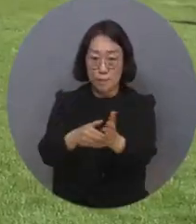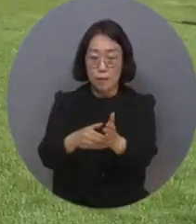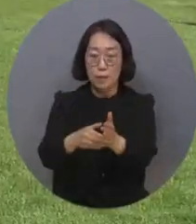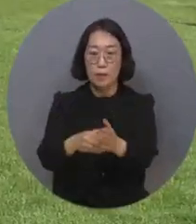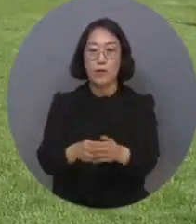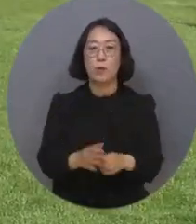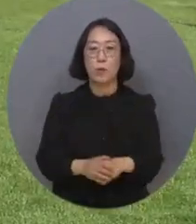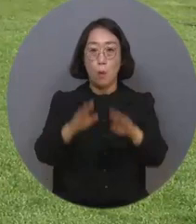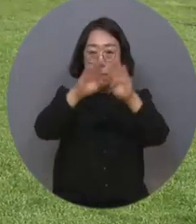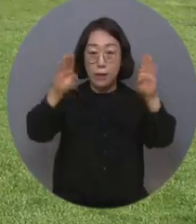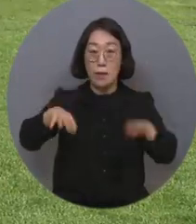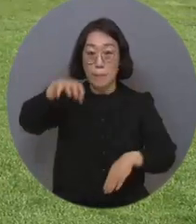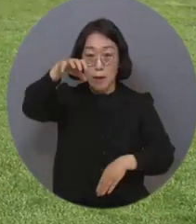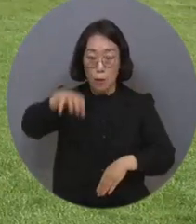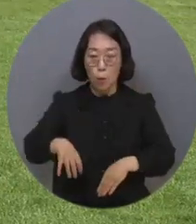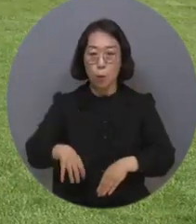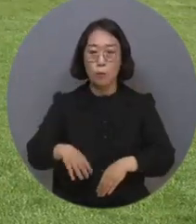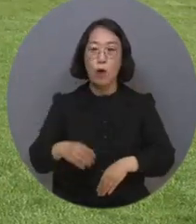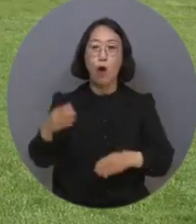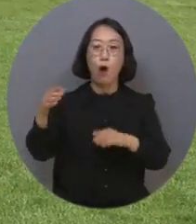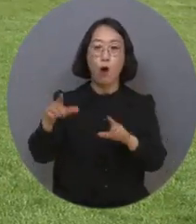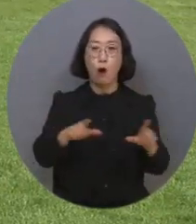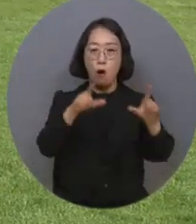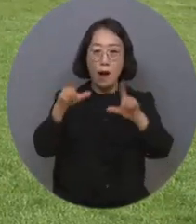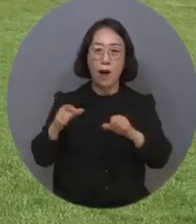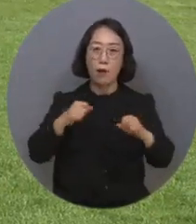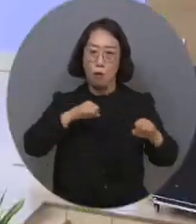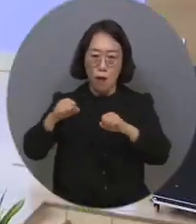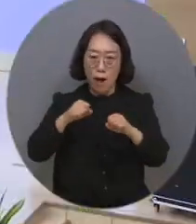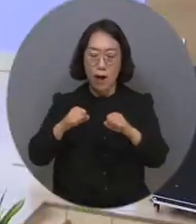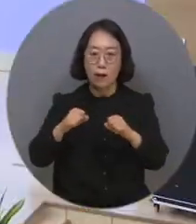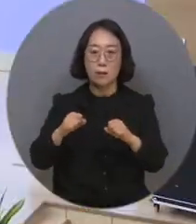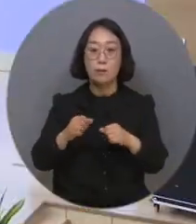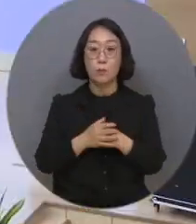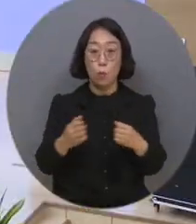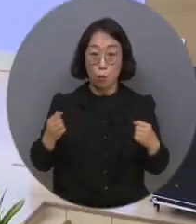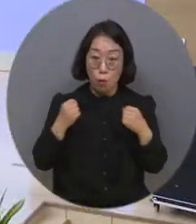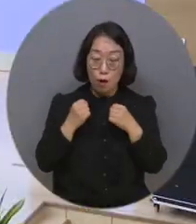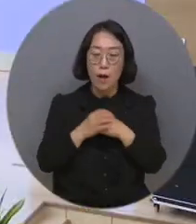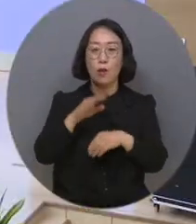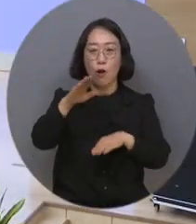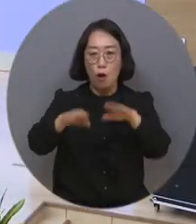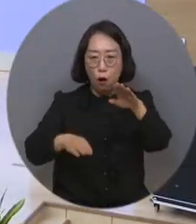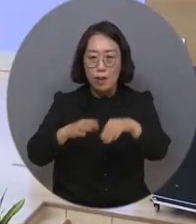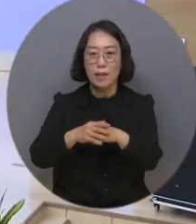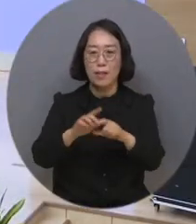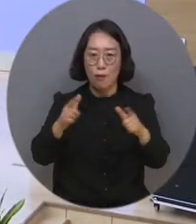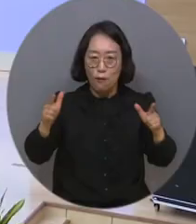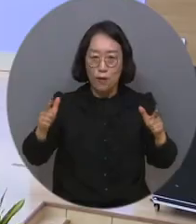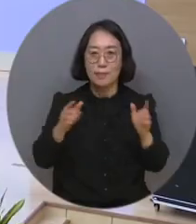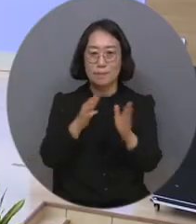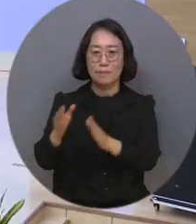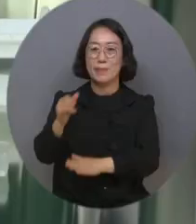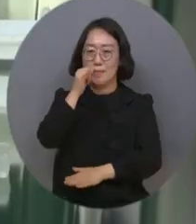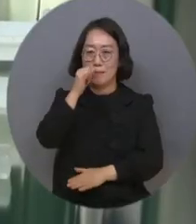국제정원 박람회장에서 건강생활 실천 걷기 운동 등 복원의식을 함양하는 시간을 가졌습니다.